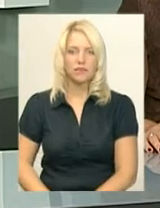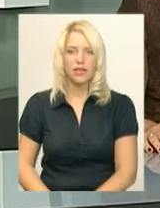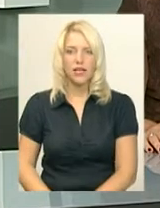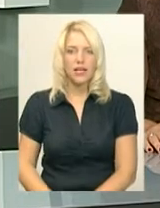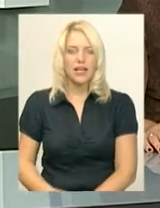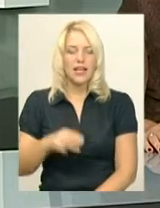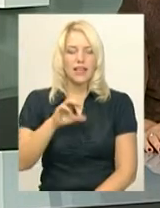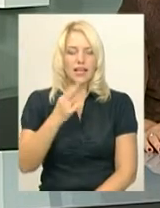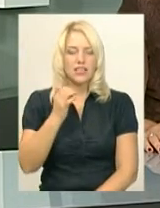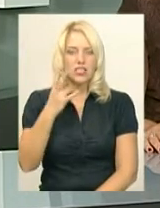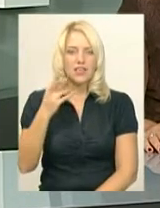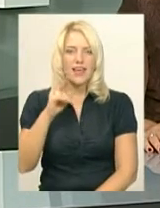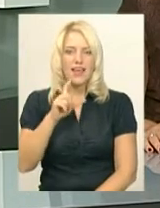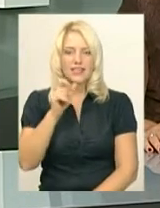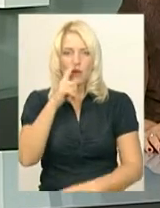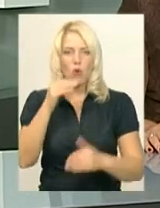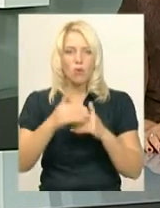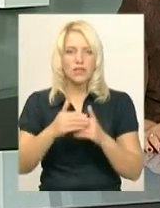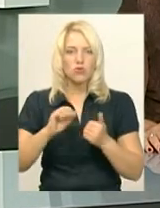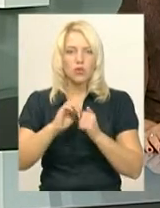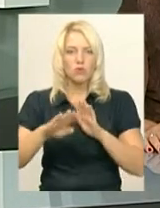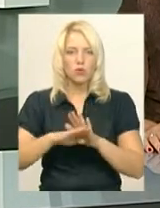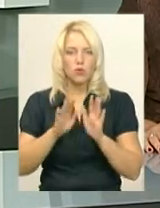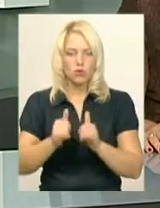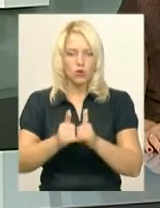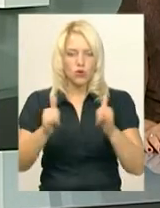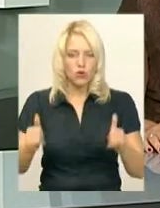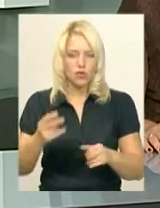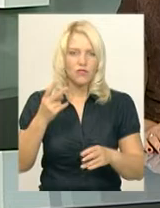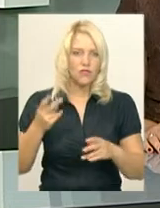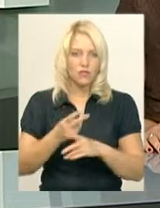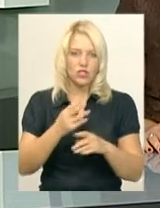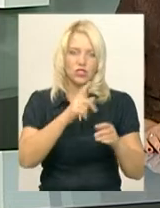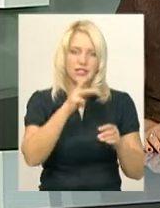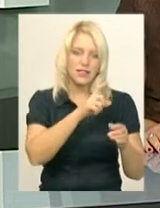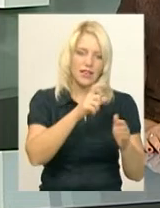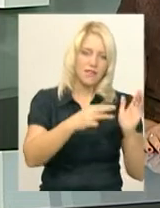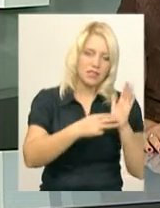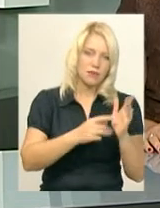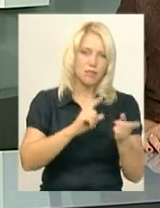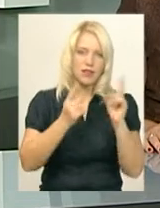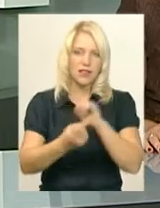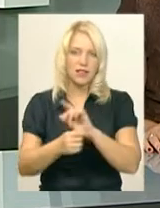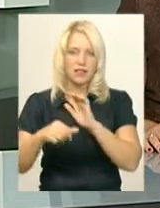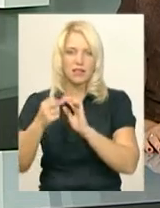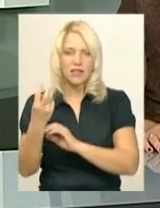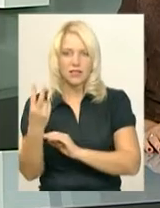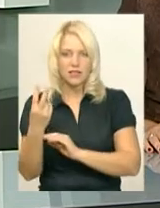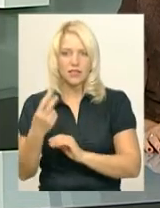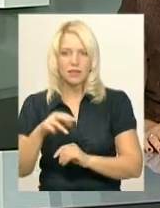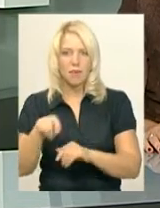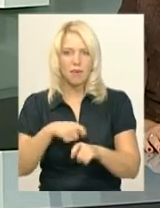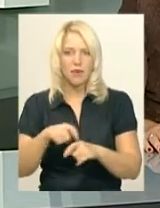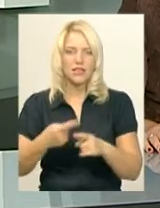Тещин язик поблизу Кам'янця-Подільського розширять удвічі з 8 до 16 метрів. На цьому відрізку міжнародної траси Н